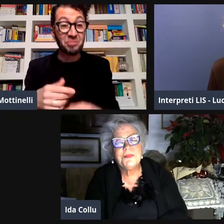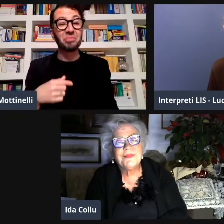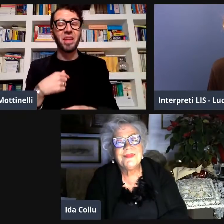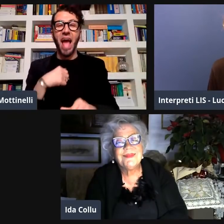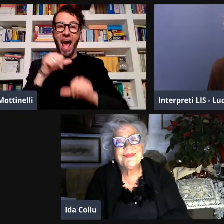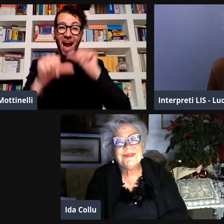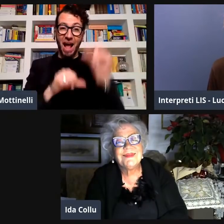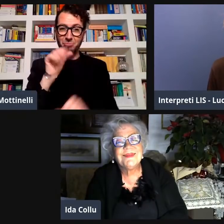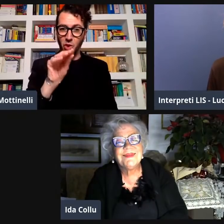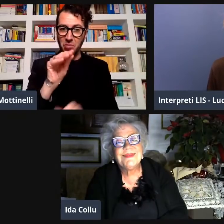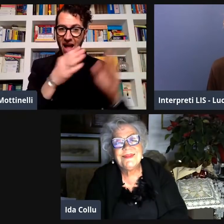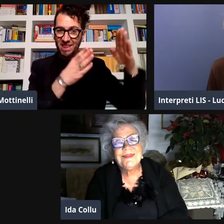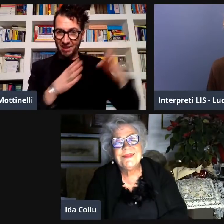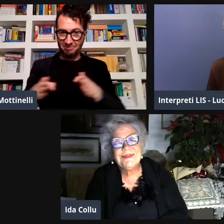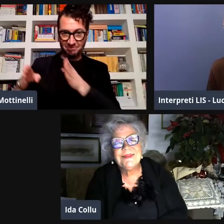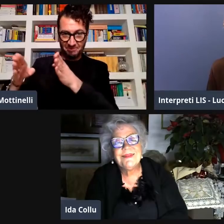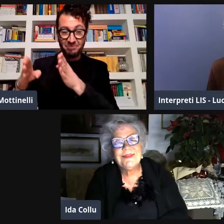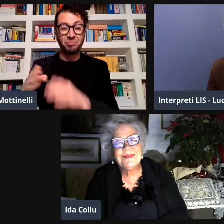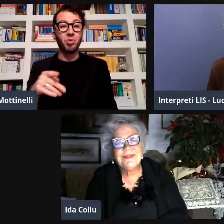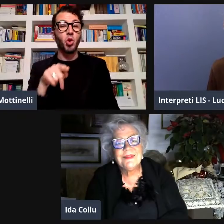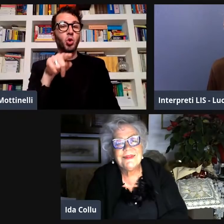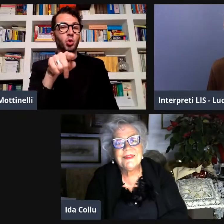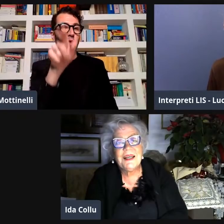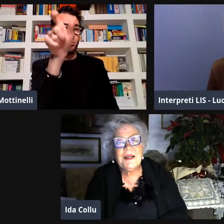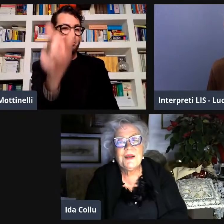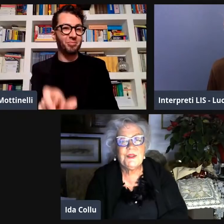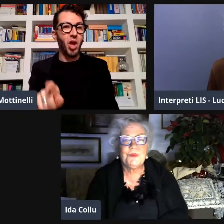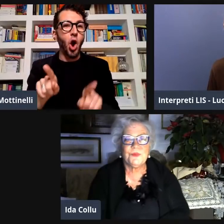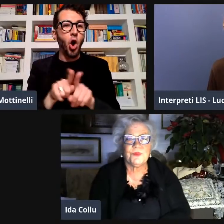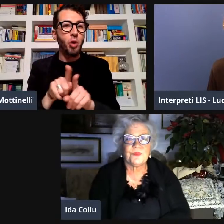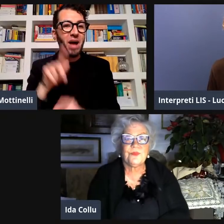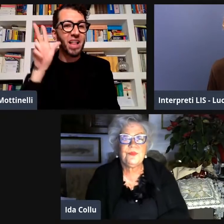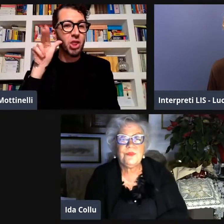scrivi cambio domanda